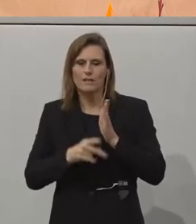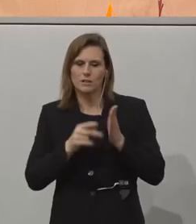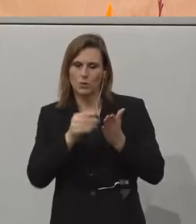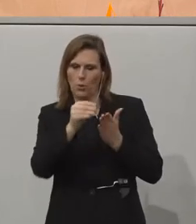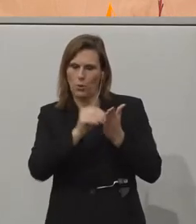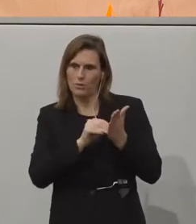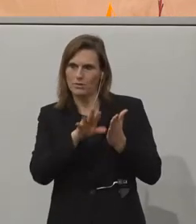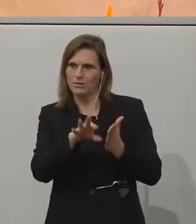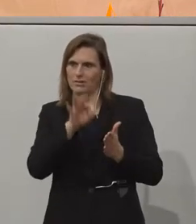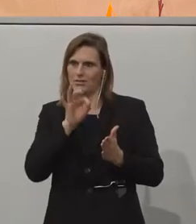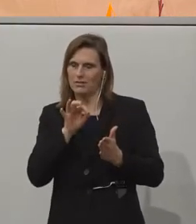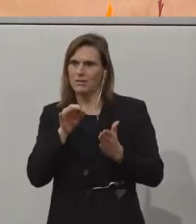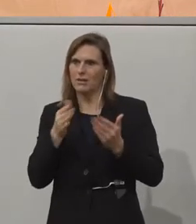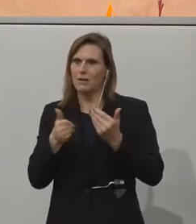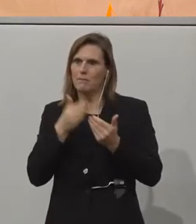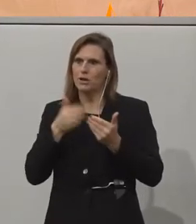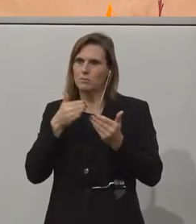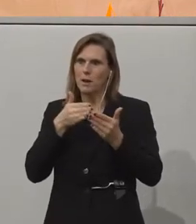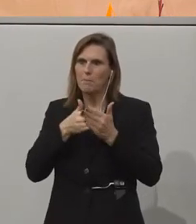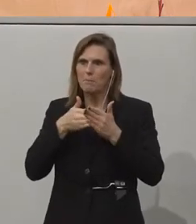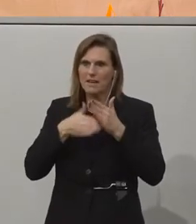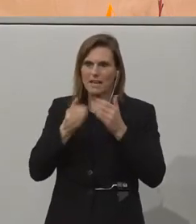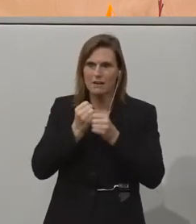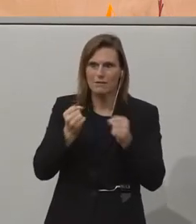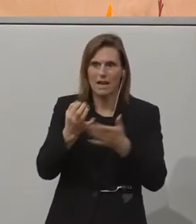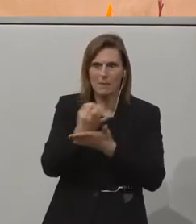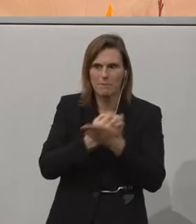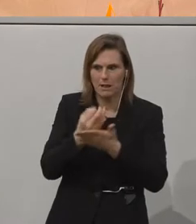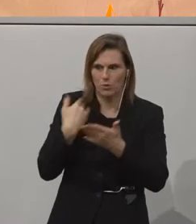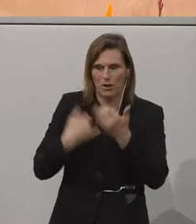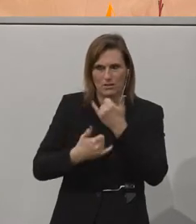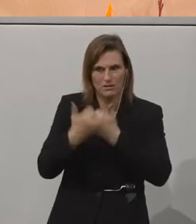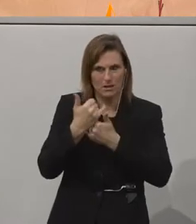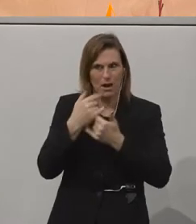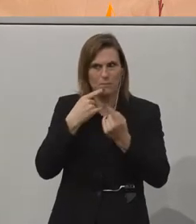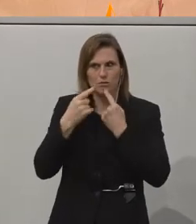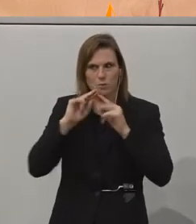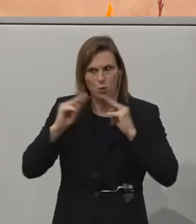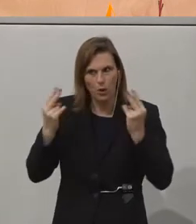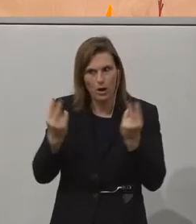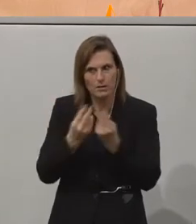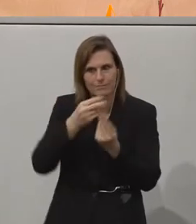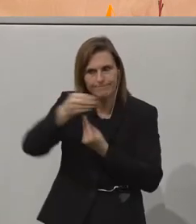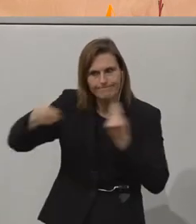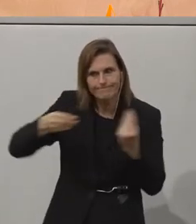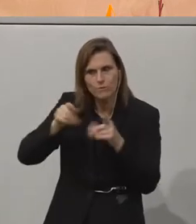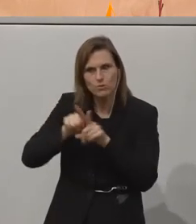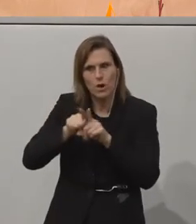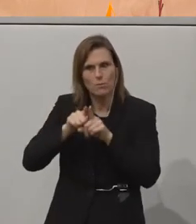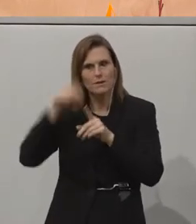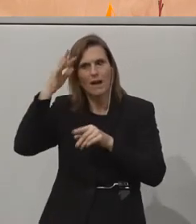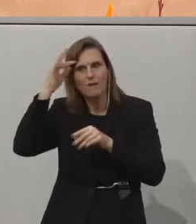ist barrierefreie Bildung, die wir das letzte Jahr miteinander besprochen haben mit entsprechenden Innovationen.